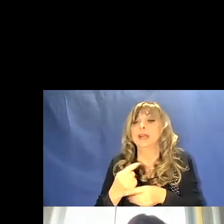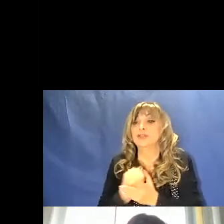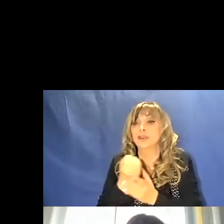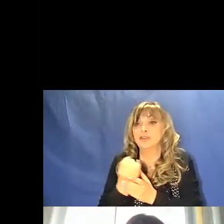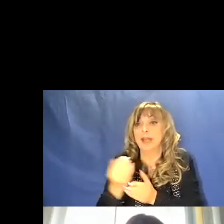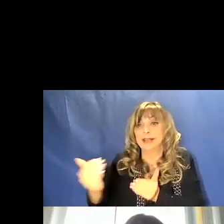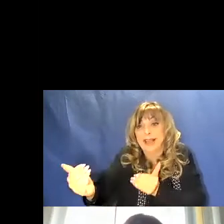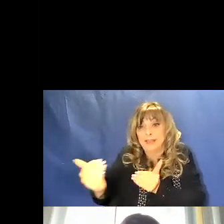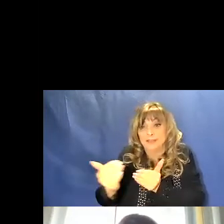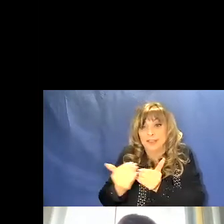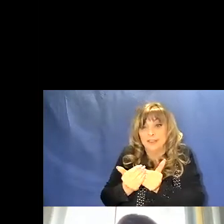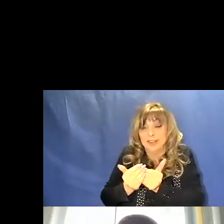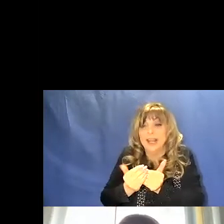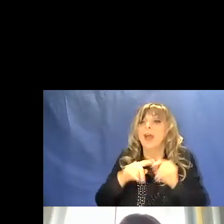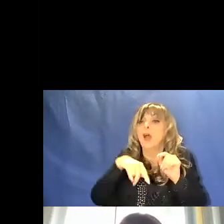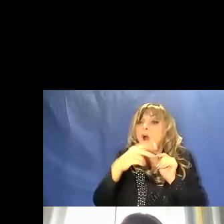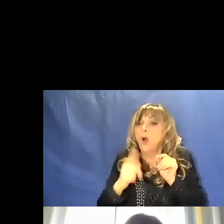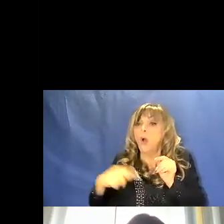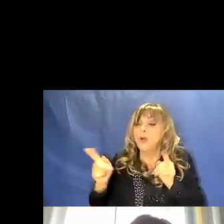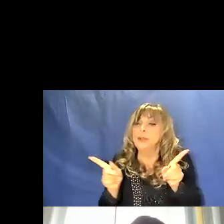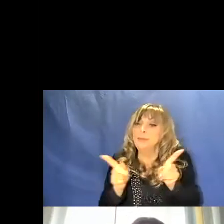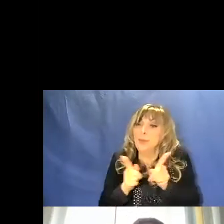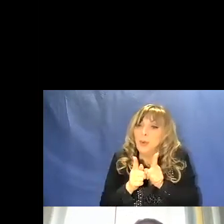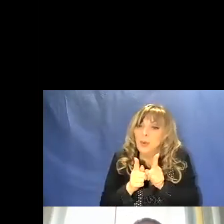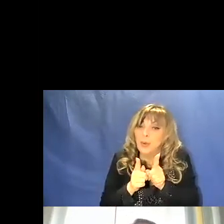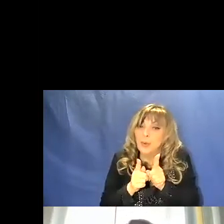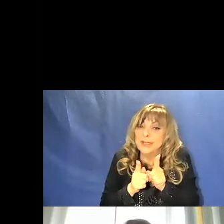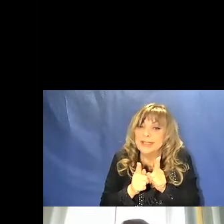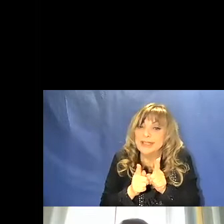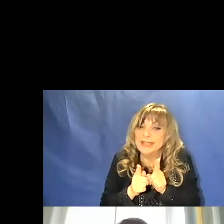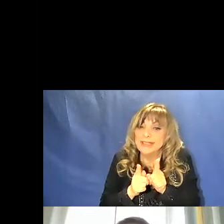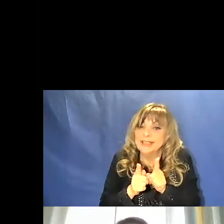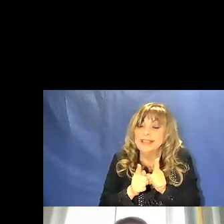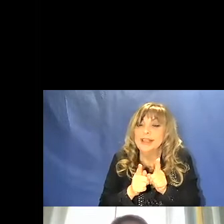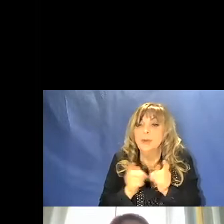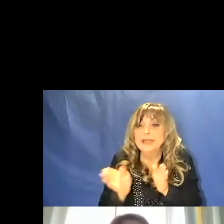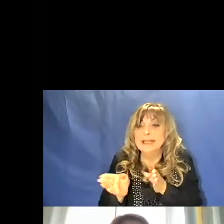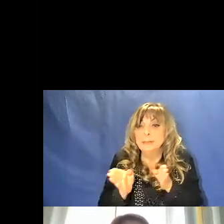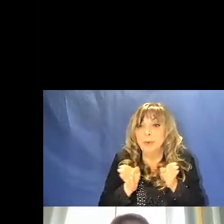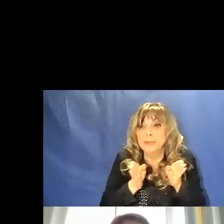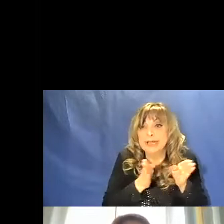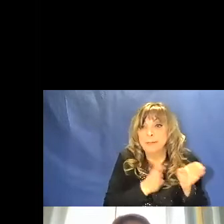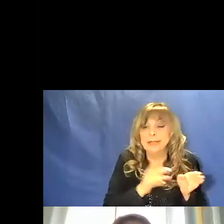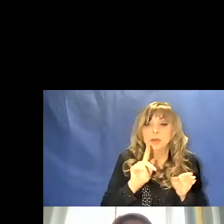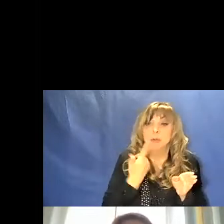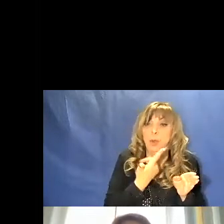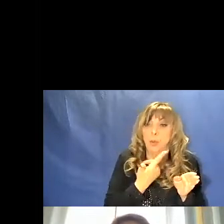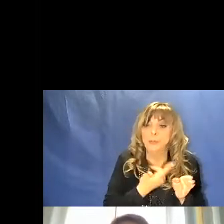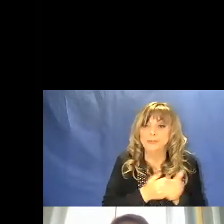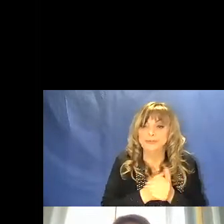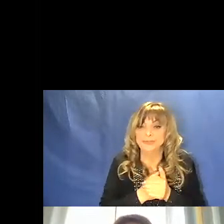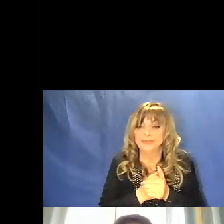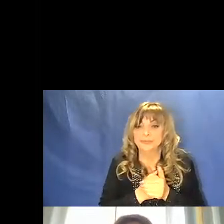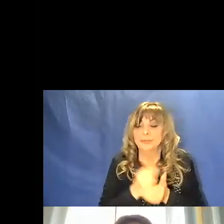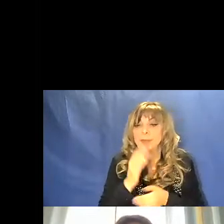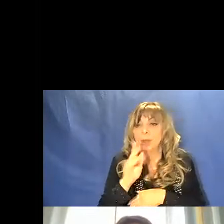onde ci appaiono più corte di come sono realmente e quindi uno spostamento verso il blu, il